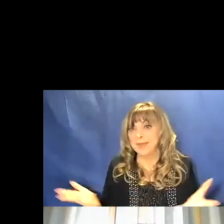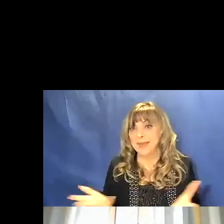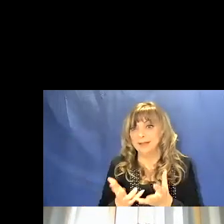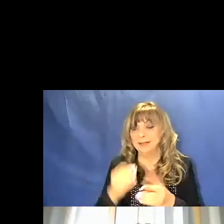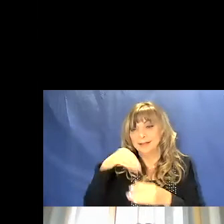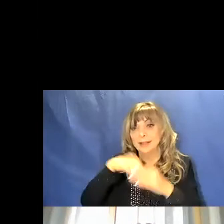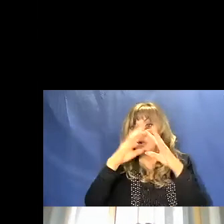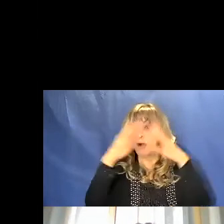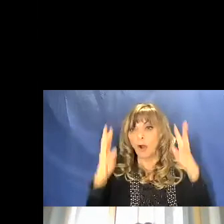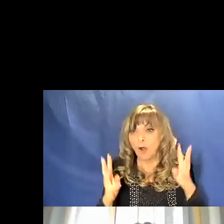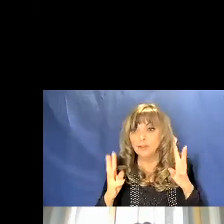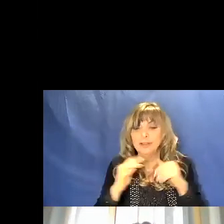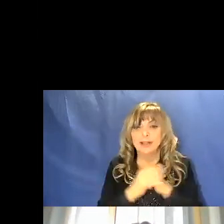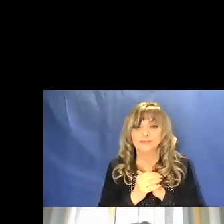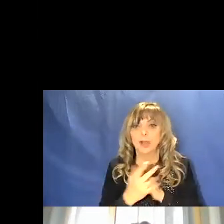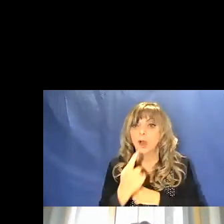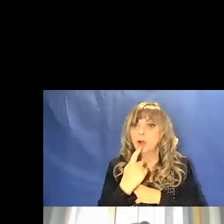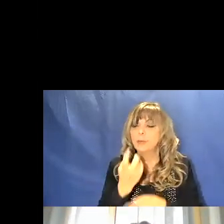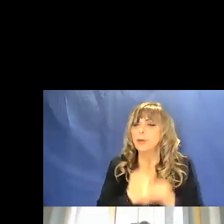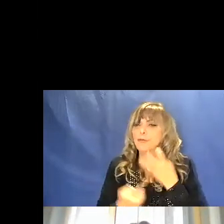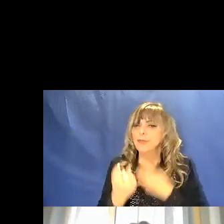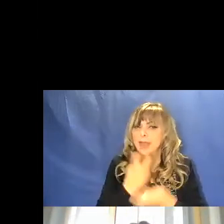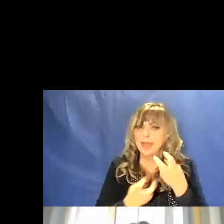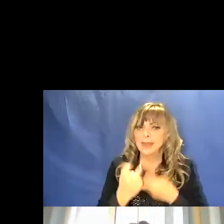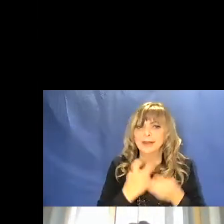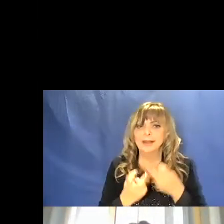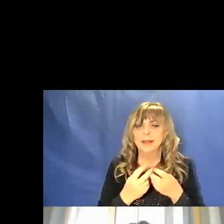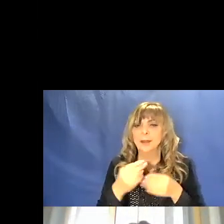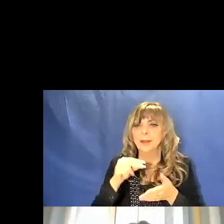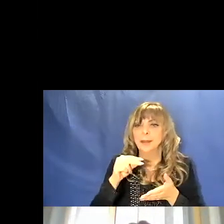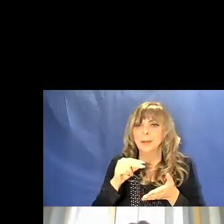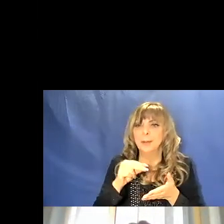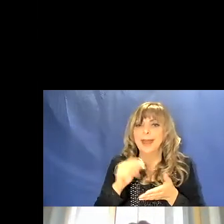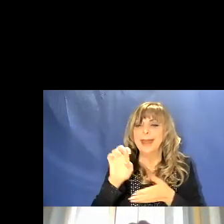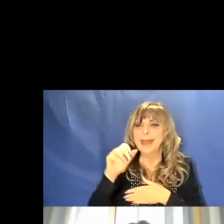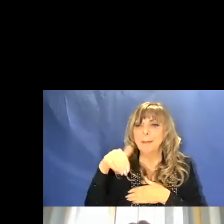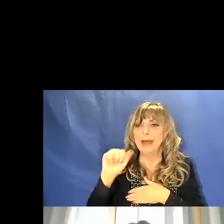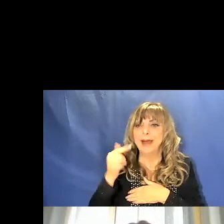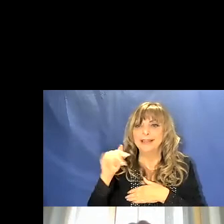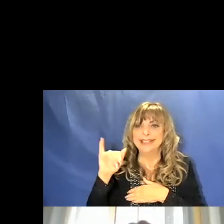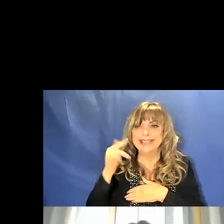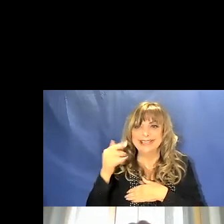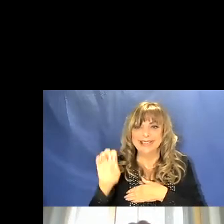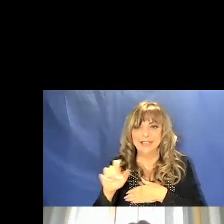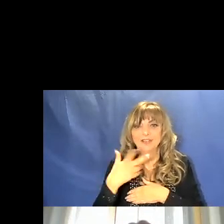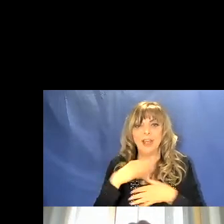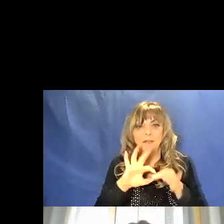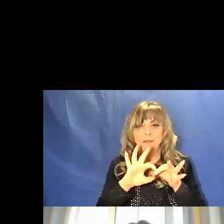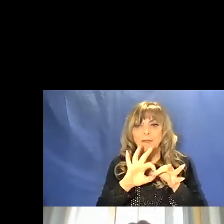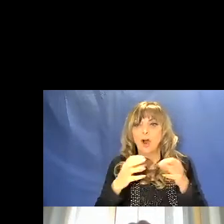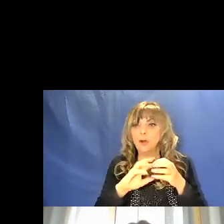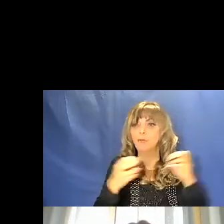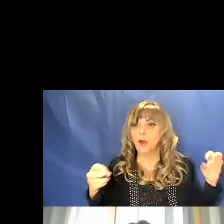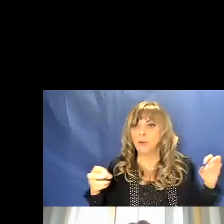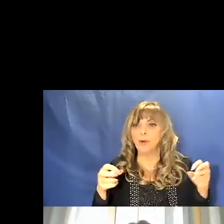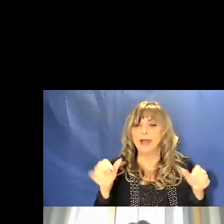il rosso deriva dalle matite vedete la formula chimica e